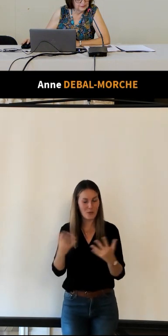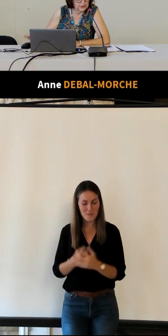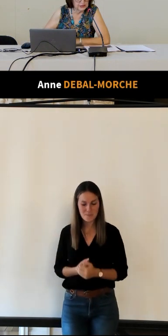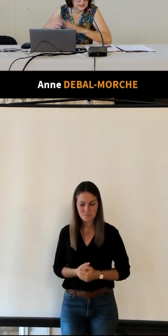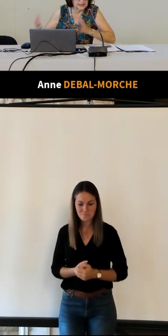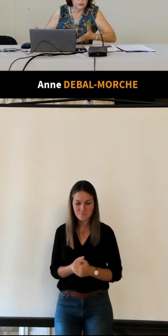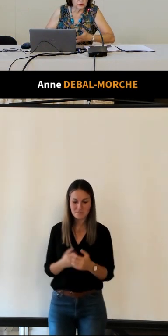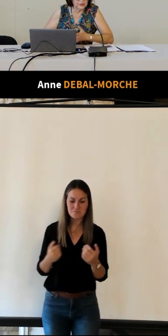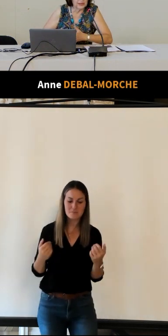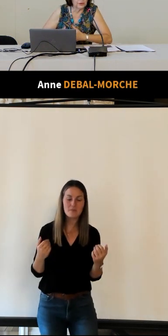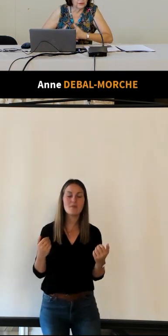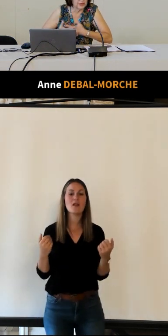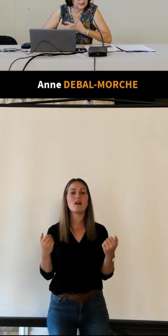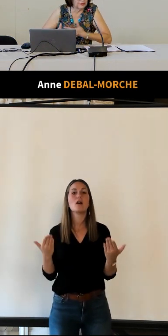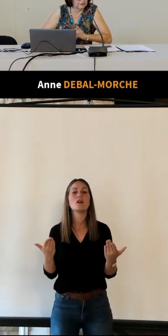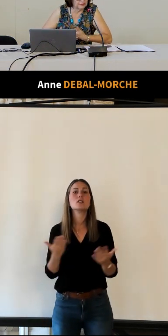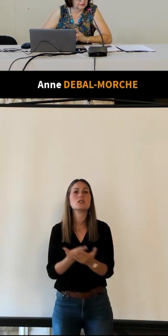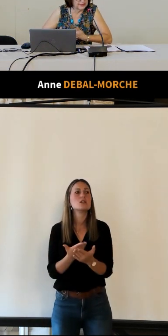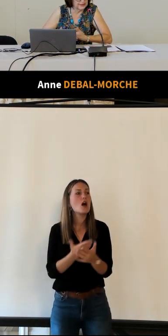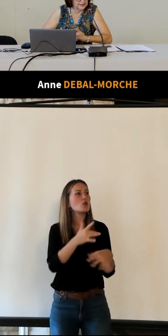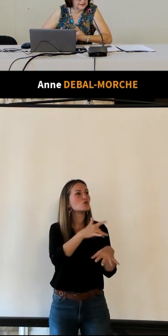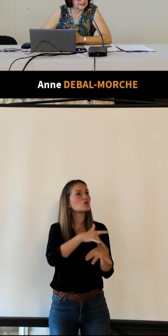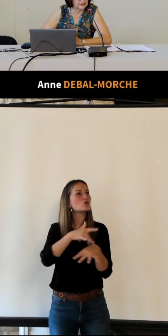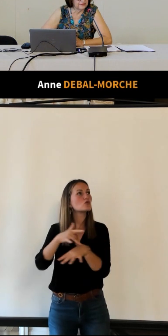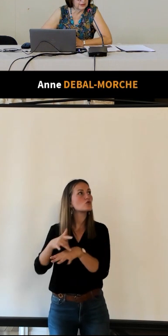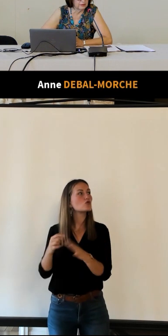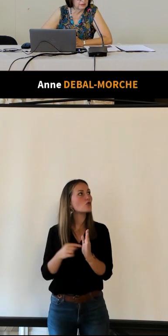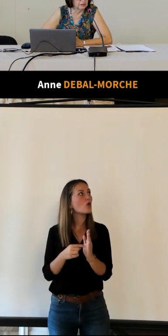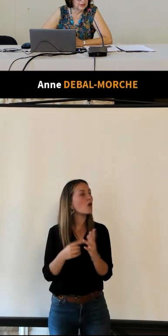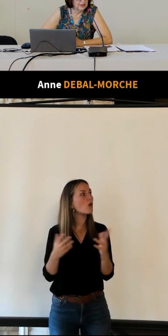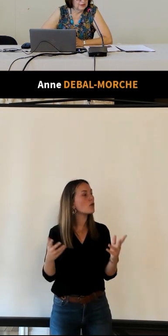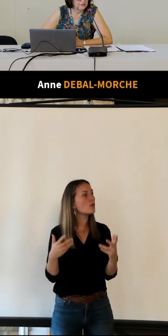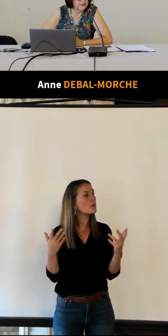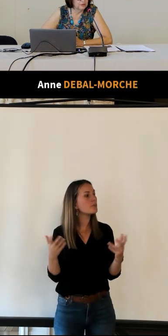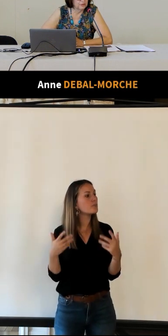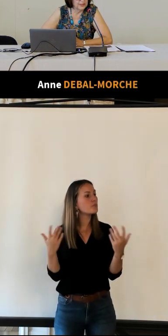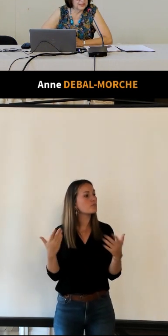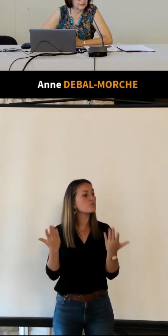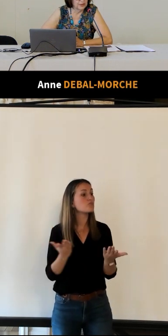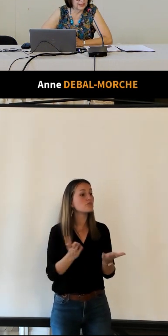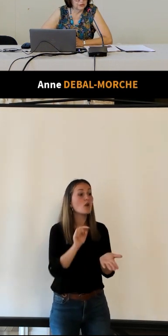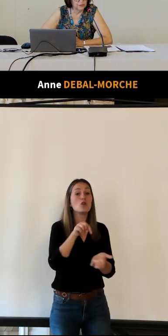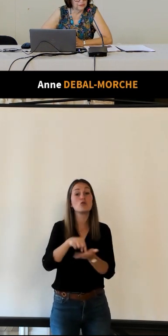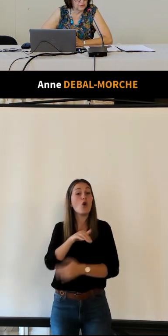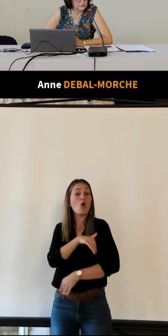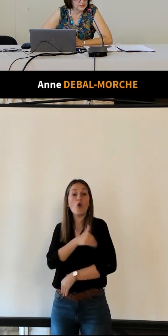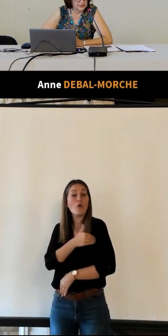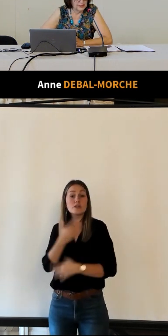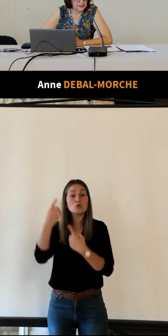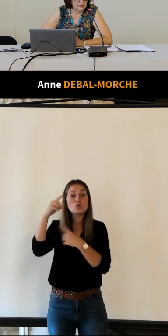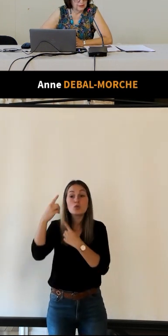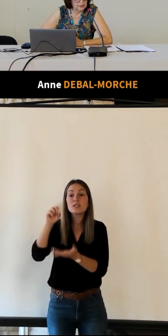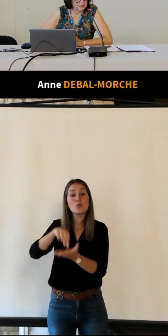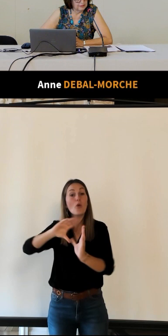c'était quelque chose qui se faisait dans les différents offices du tourisme accueil de France